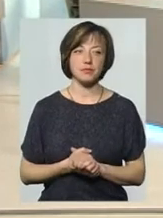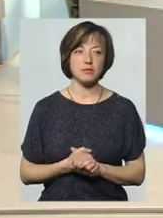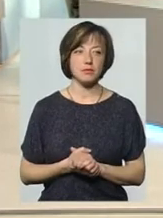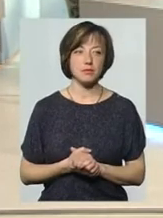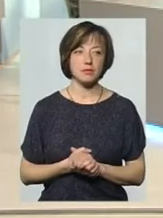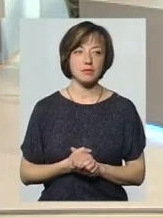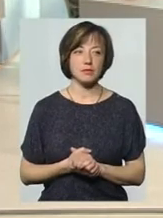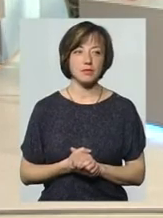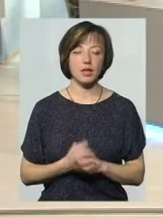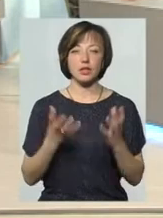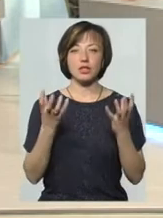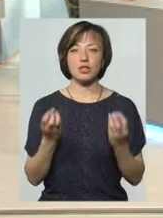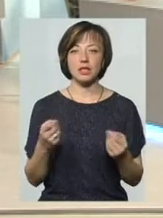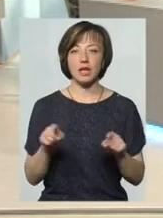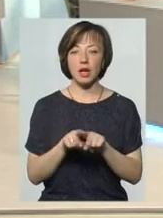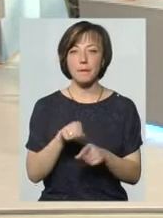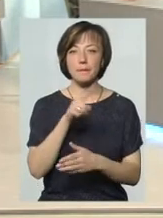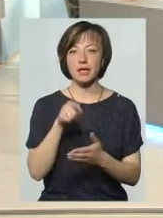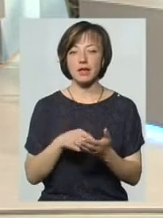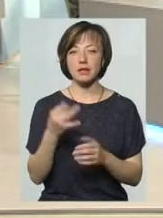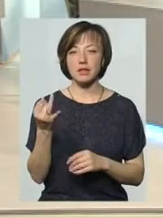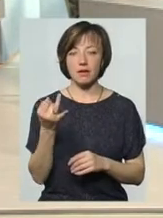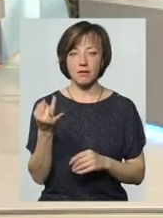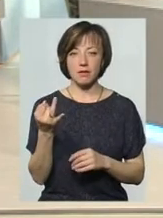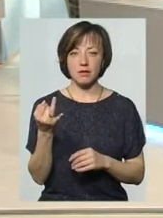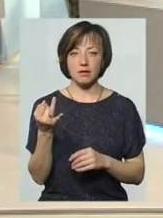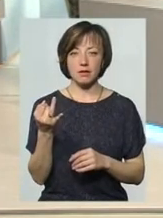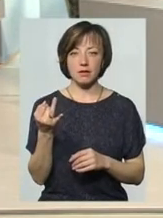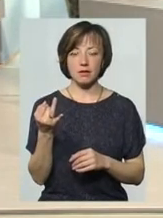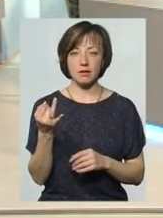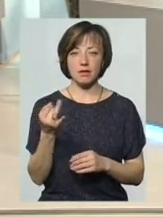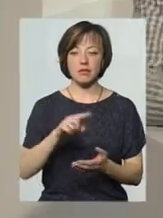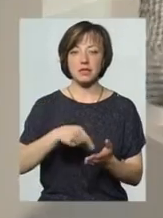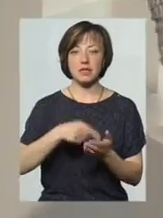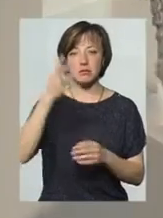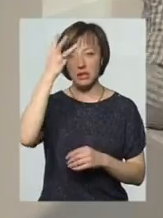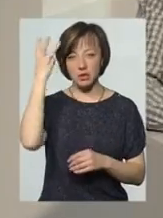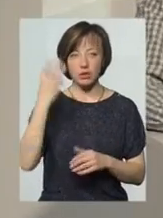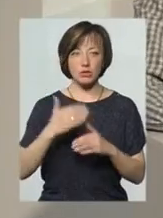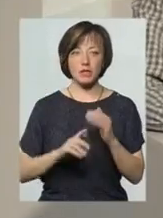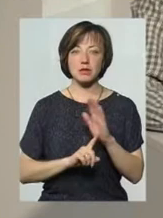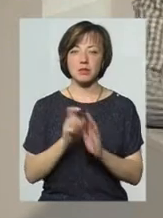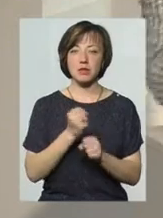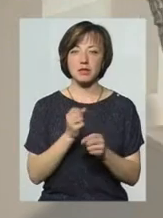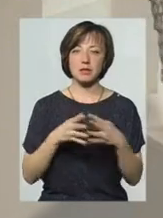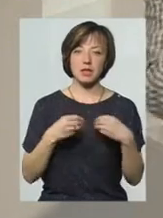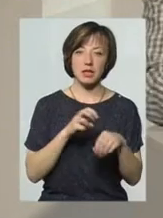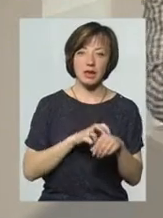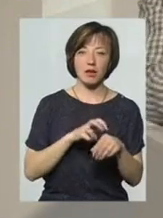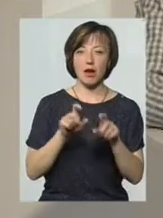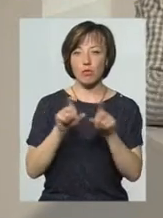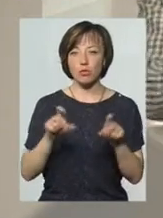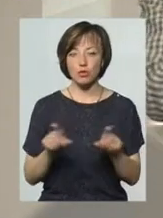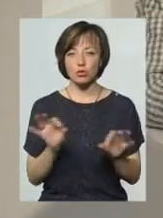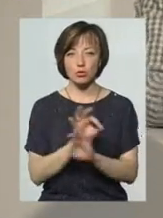Зрозуміло. Ще таке питання, цікаво. Добре, в місті Хмельницькому вже запрацювали сімейні лікарі, в нас в амбулаторії,